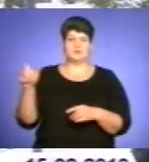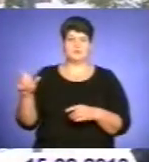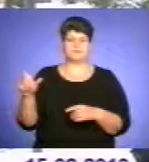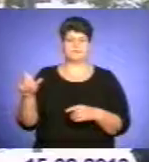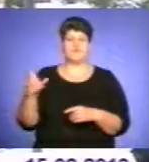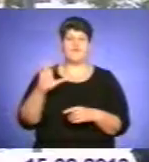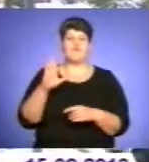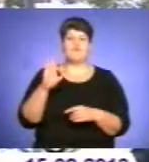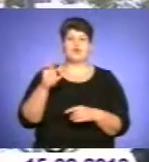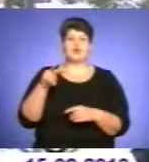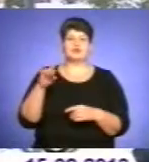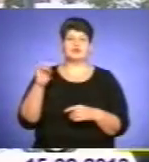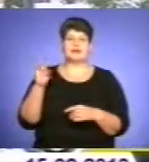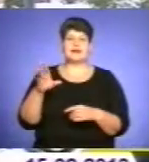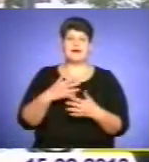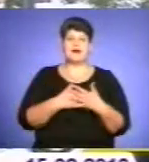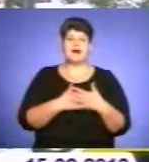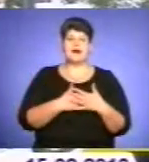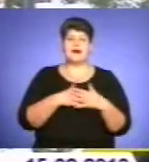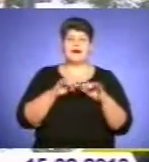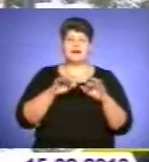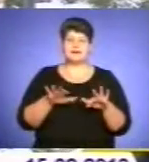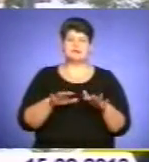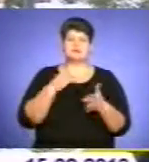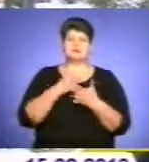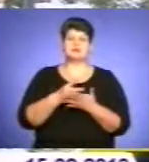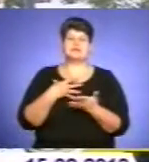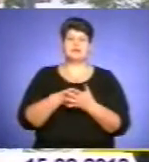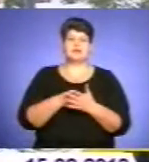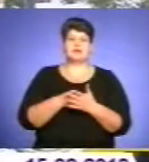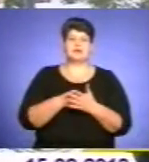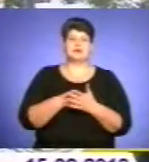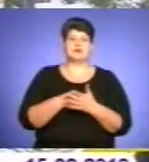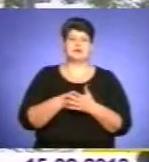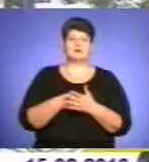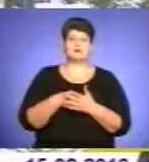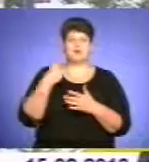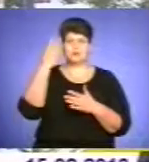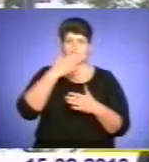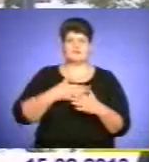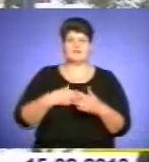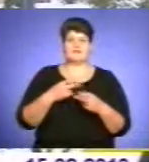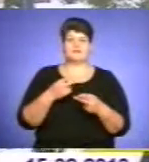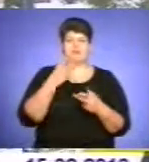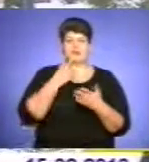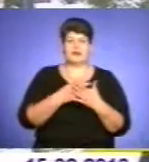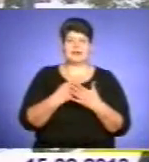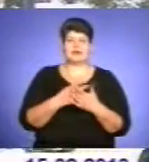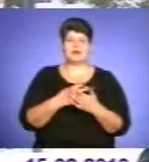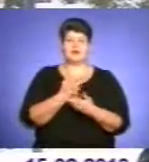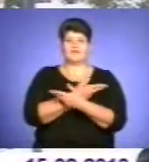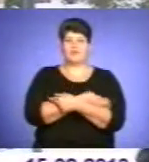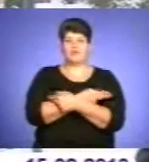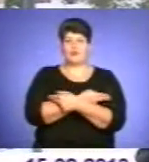акції вирізняється своїм зовнішнім виглядом, хоча б маючи футболку зазвичай, і має власний ідентифікатор.